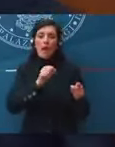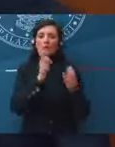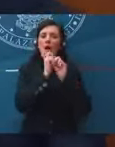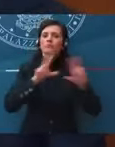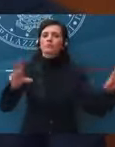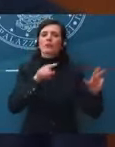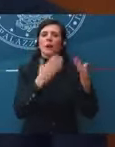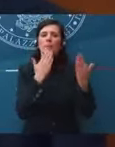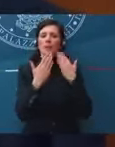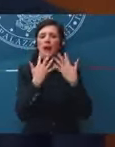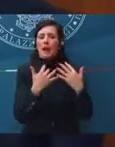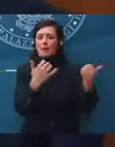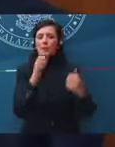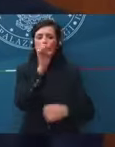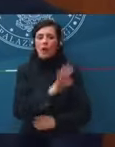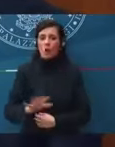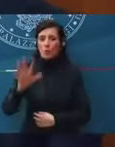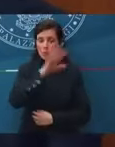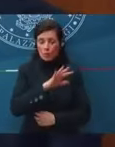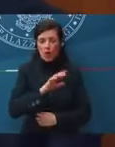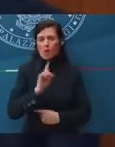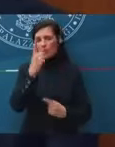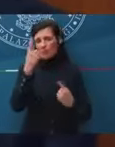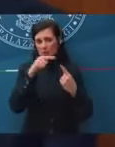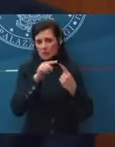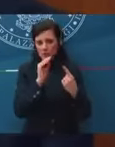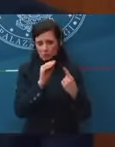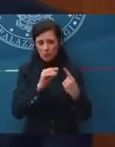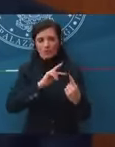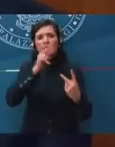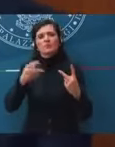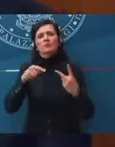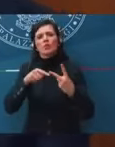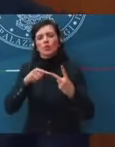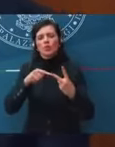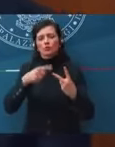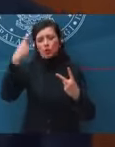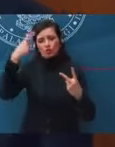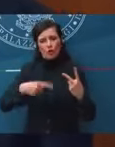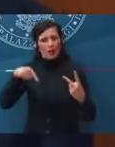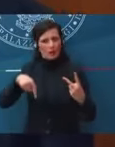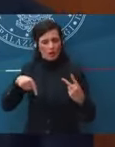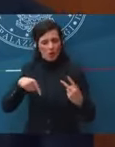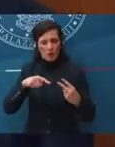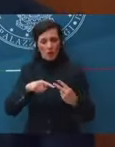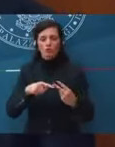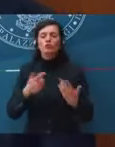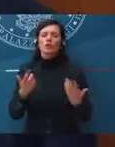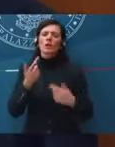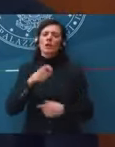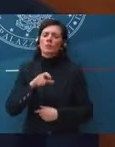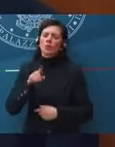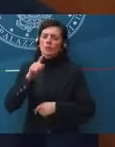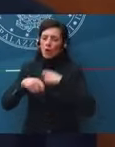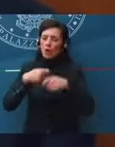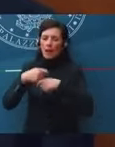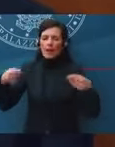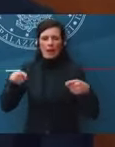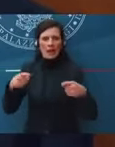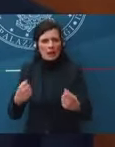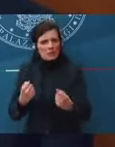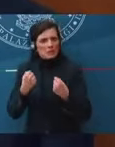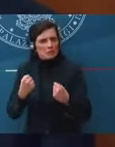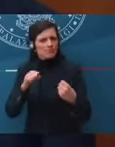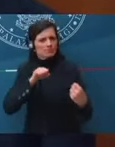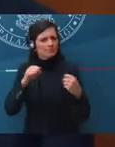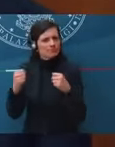corso al Parlamento europeo. Questa è una prima domanda, la seconda riguarda la giornata di oggi, perché abbiamo sentito una lega molto agguerrita